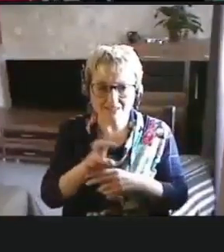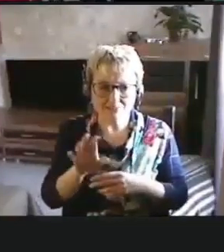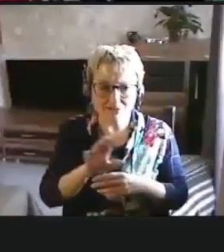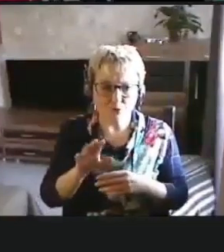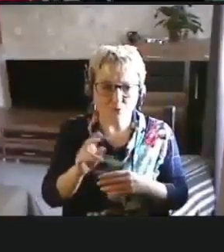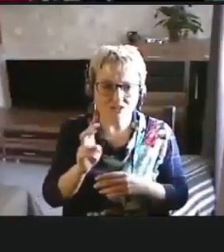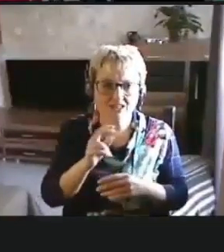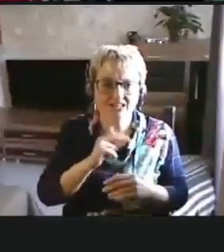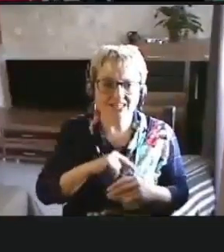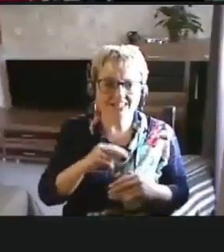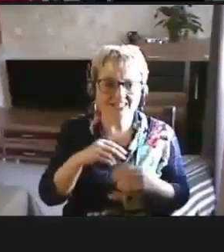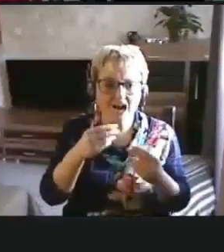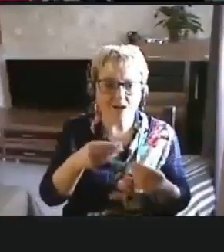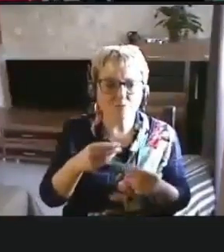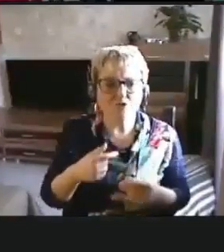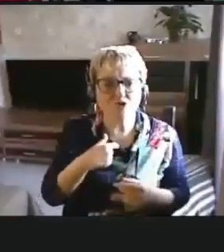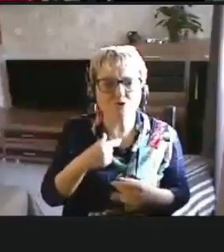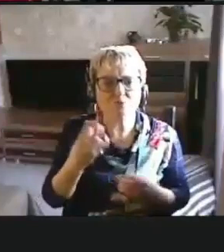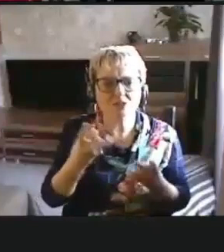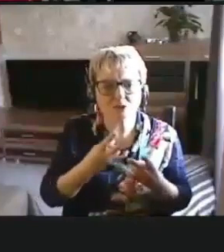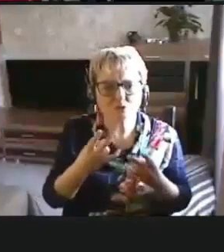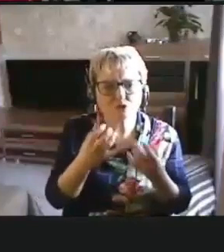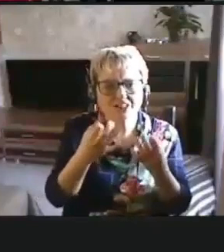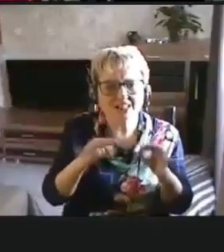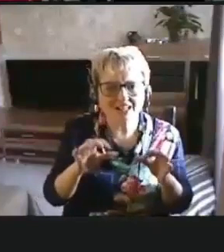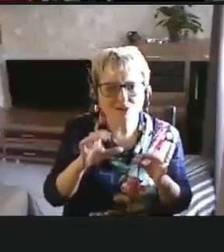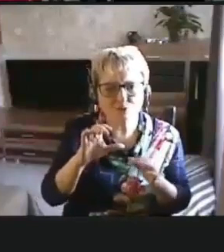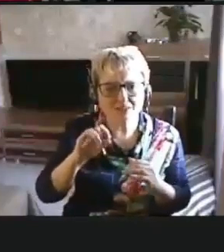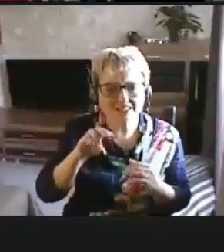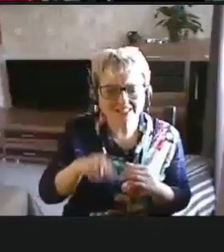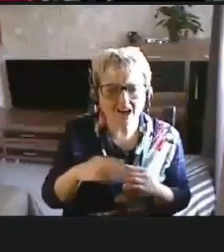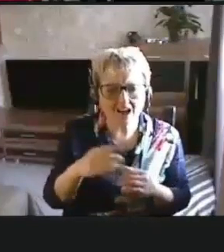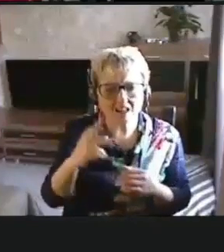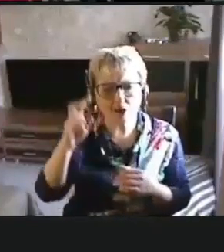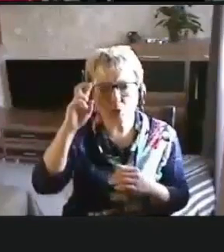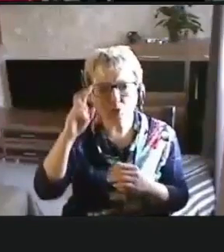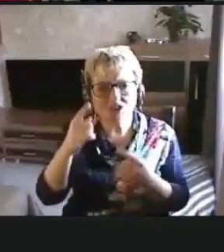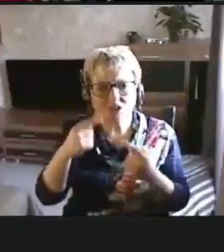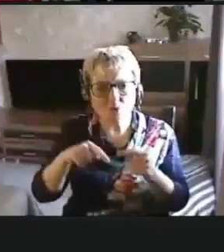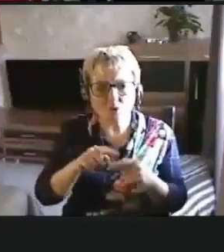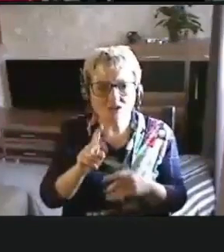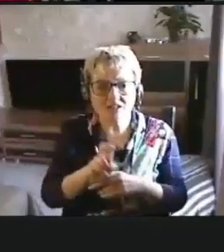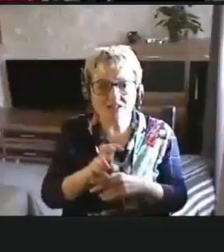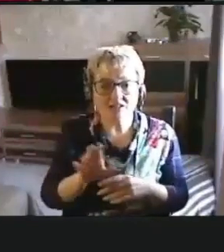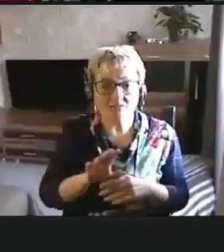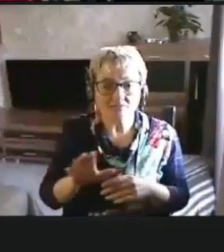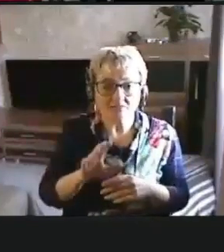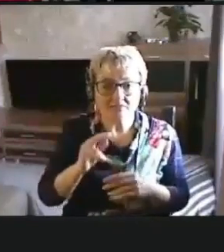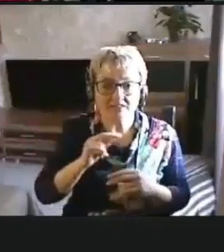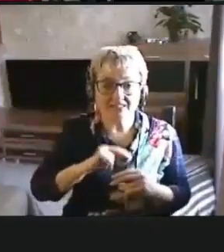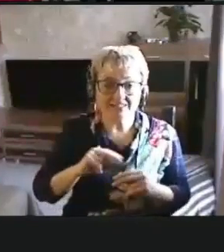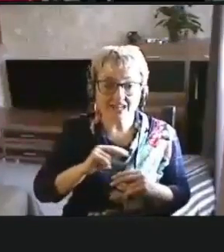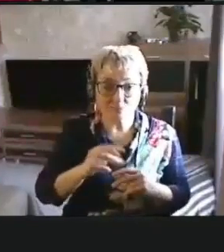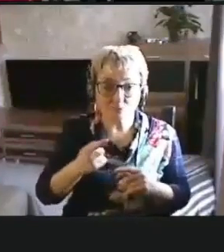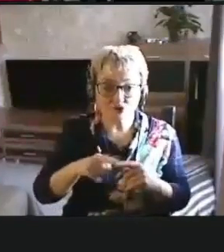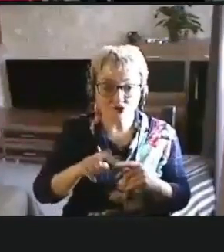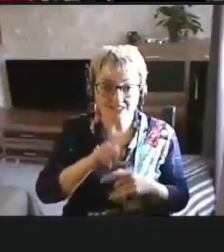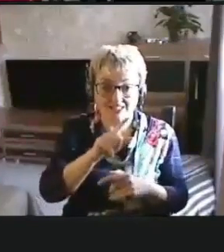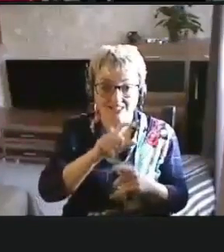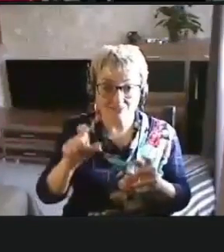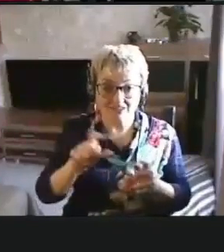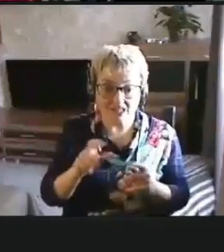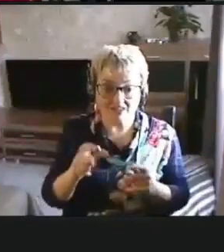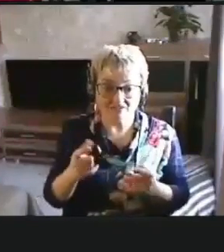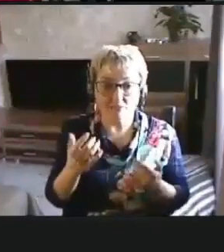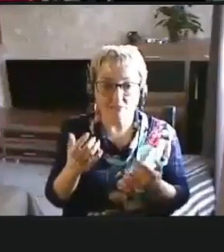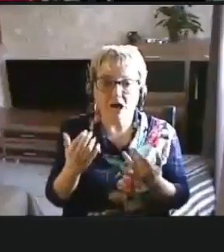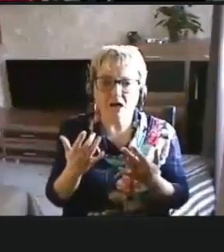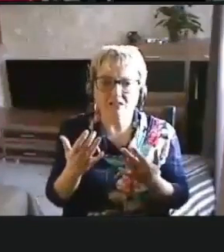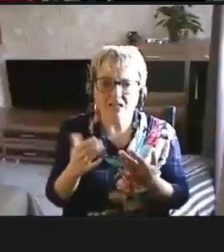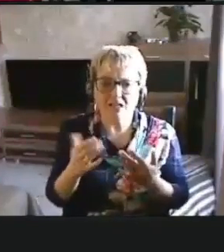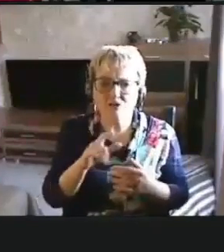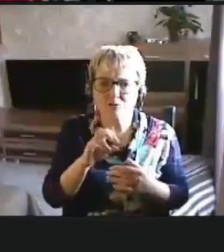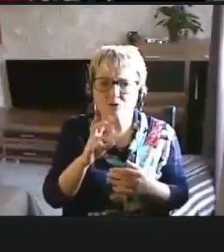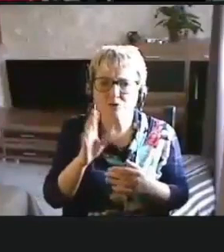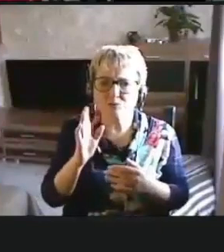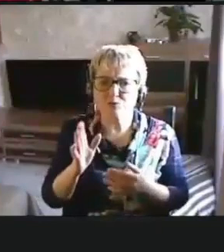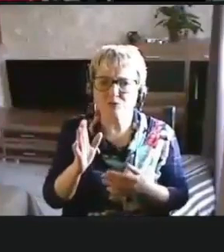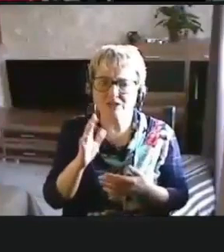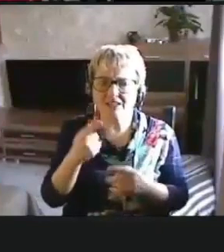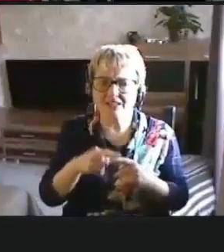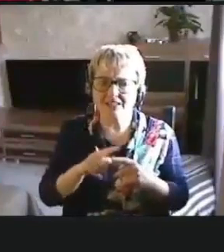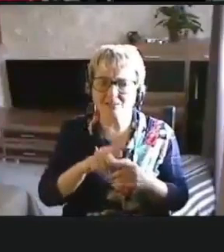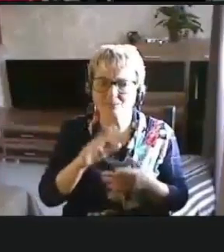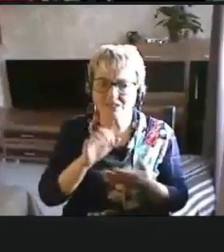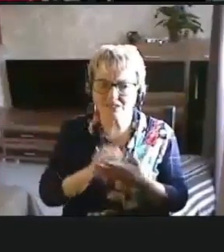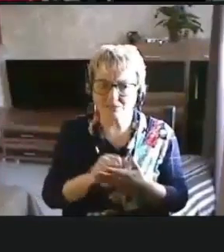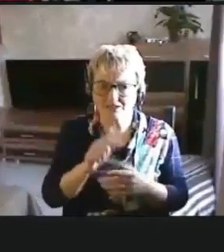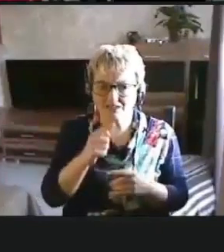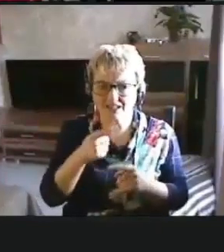разработчику со словами «мне нужен доступный сайт», или госорган не приходит к разработчику с этими словами, то зачем он будет этим заниматься?